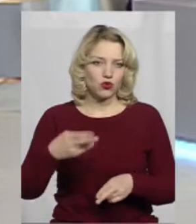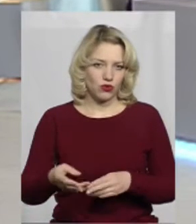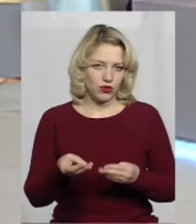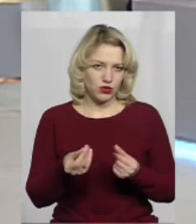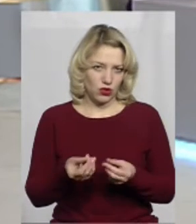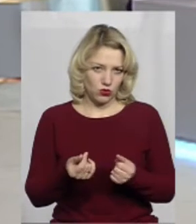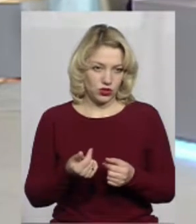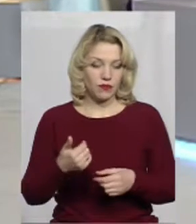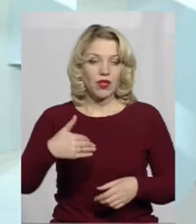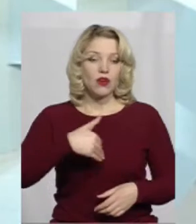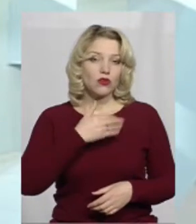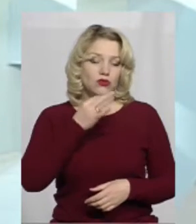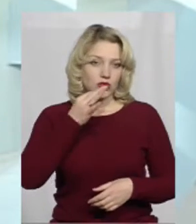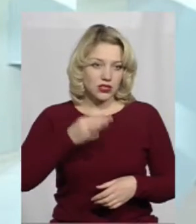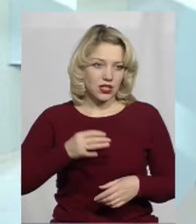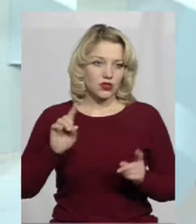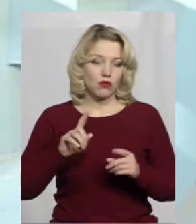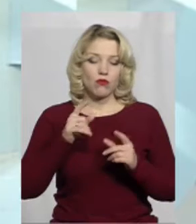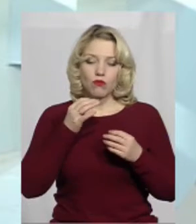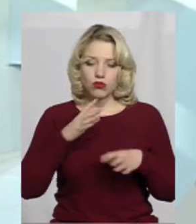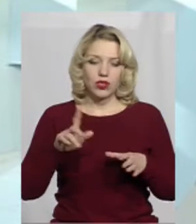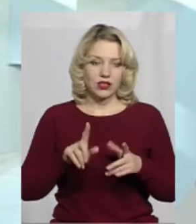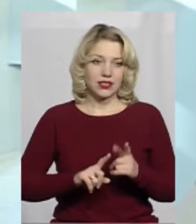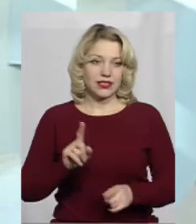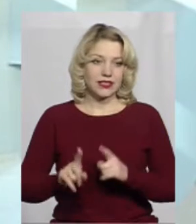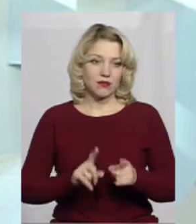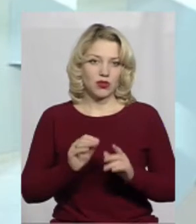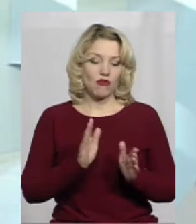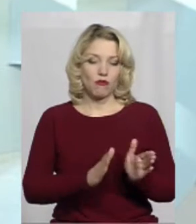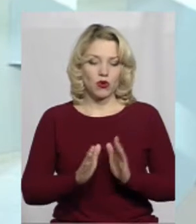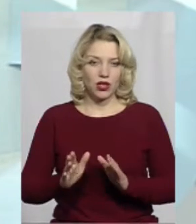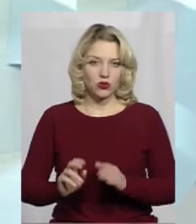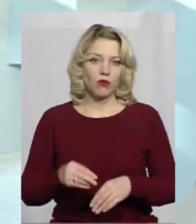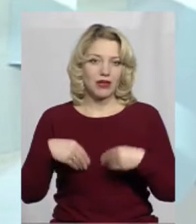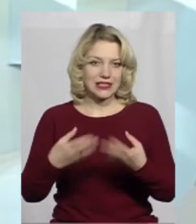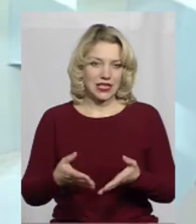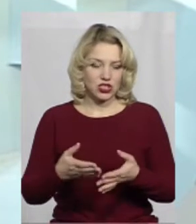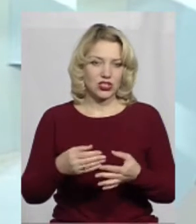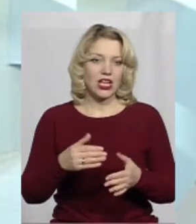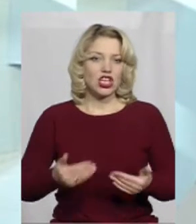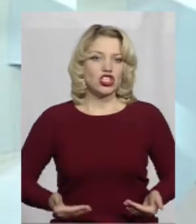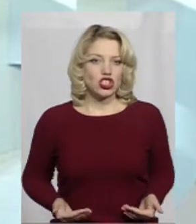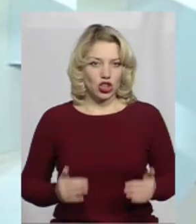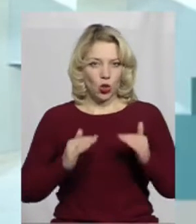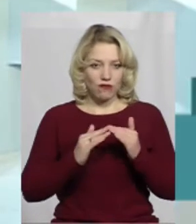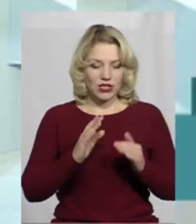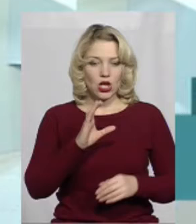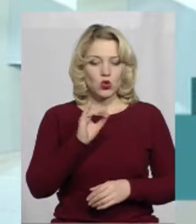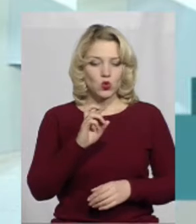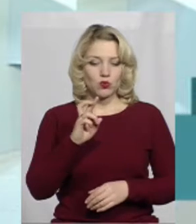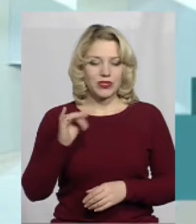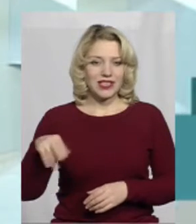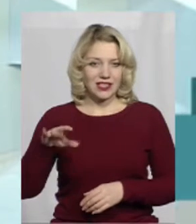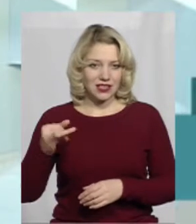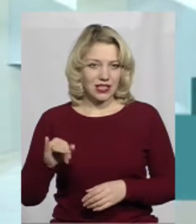формі. Ну, власне, я хочу зазначити, що будь-яких змін в порядку призначення житлових субсидій, який діє